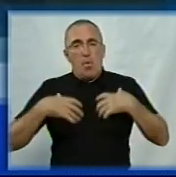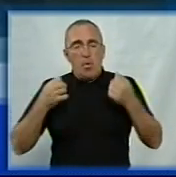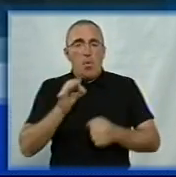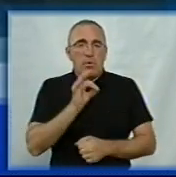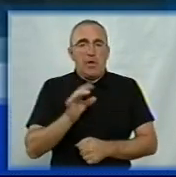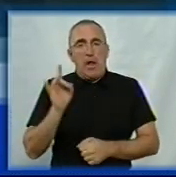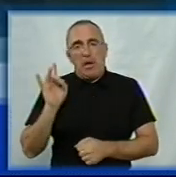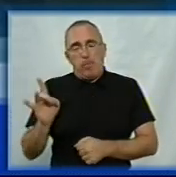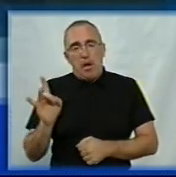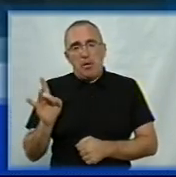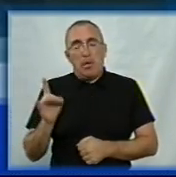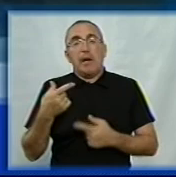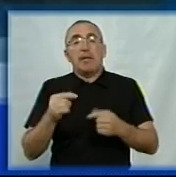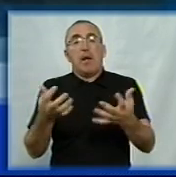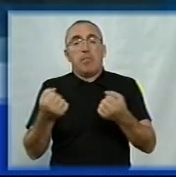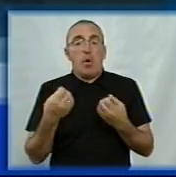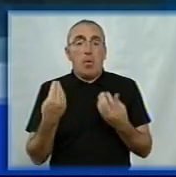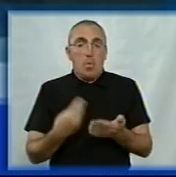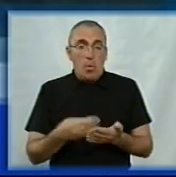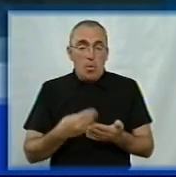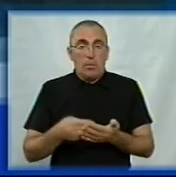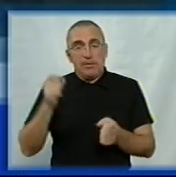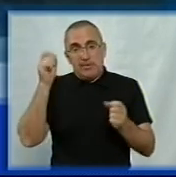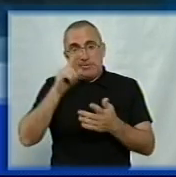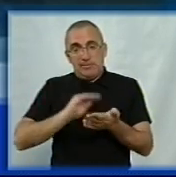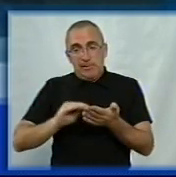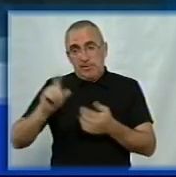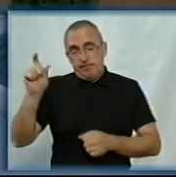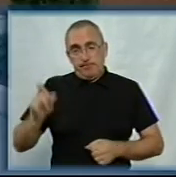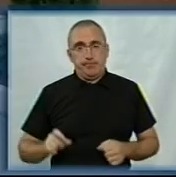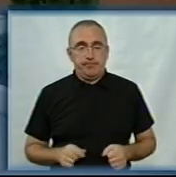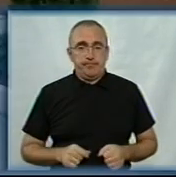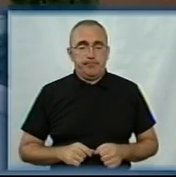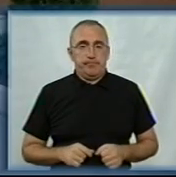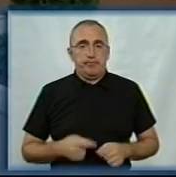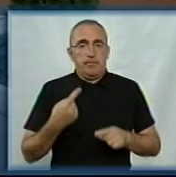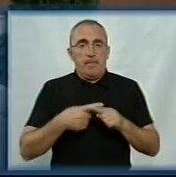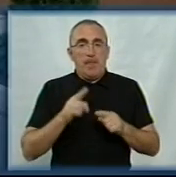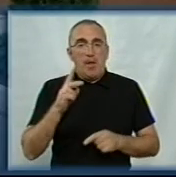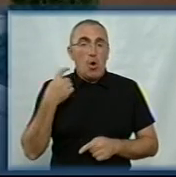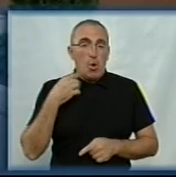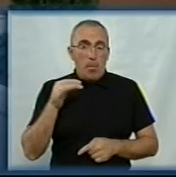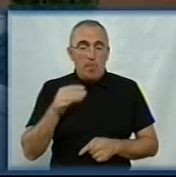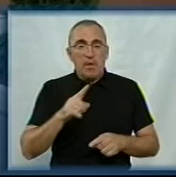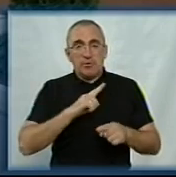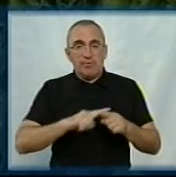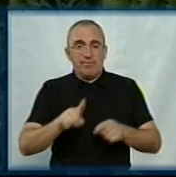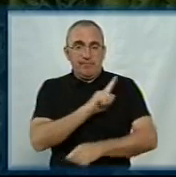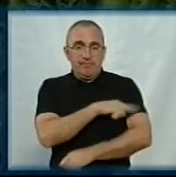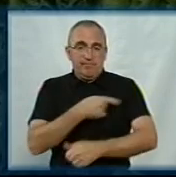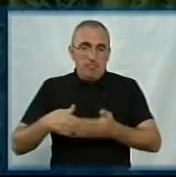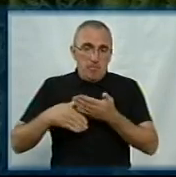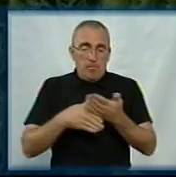Олег Рибальченко. Де братимуть гроші, дізнавався Олександр Сметанко. Це Кропивницька лікарня швидкої медичної